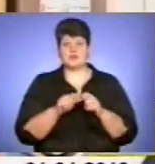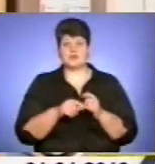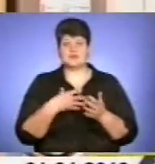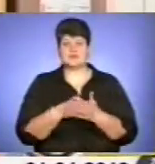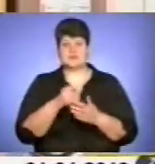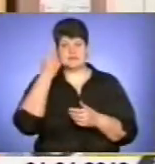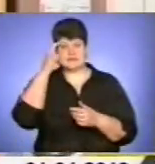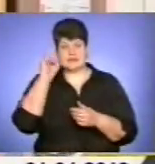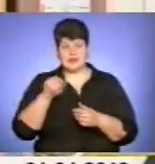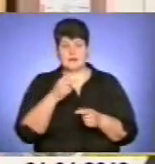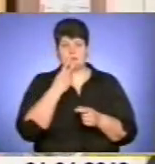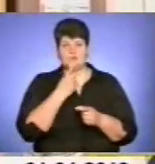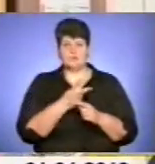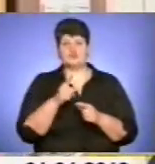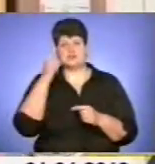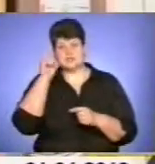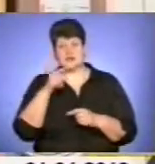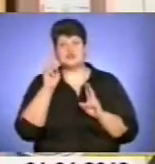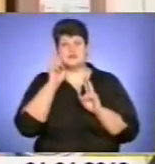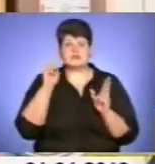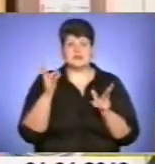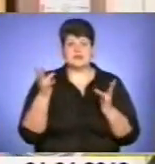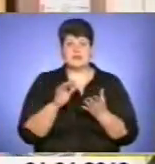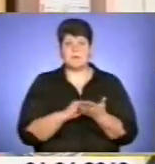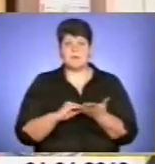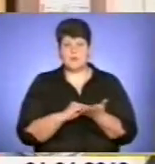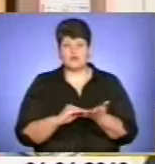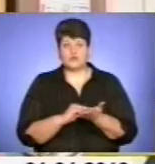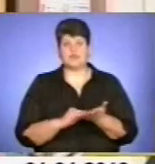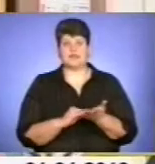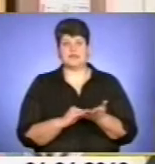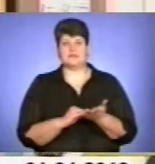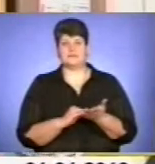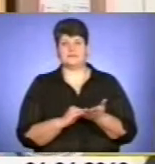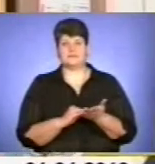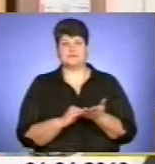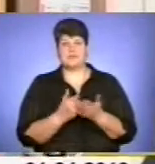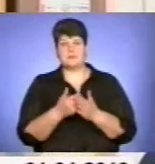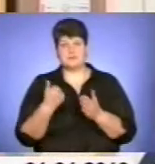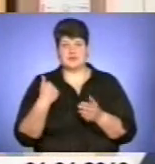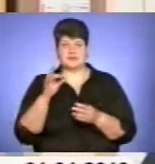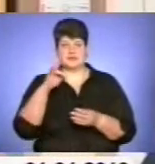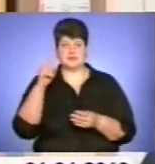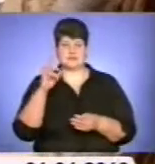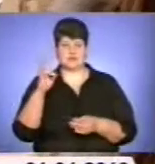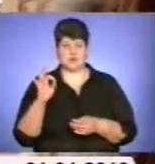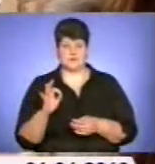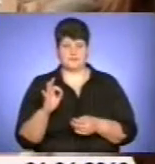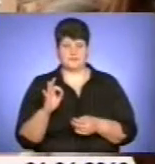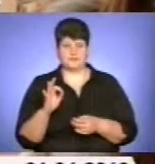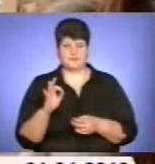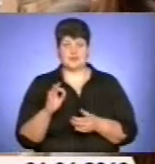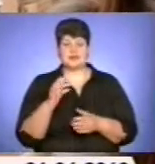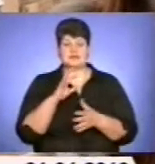подивитися, що я знаю, що не знаю, що потрібно повторити перед зовнішнім незалежним оцінюванням. Займалася з